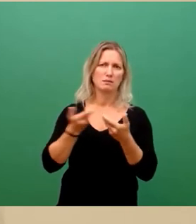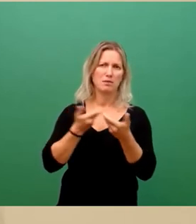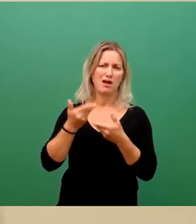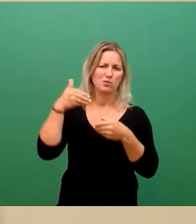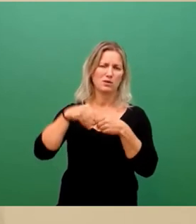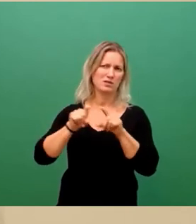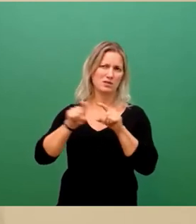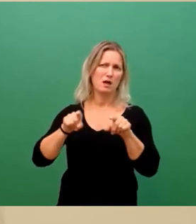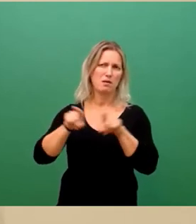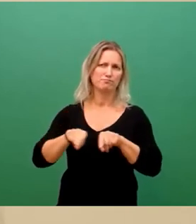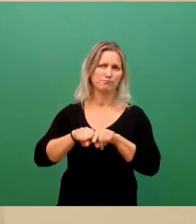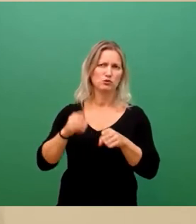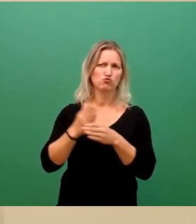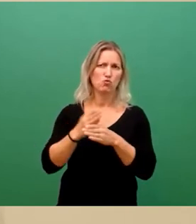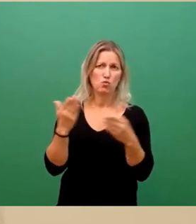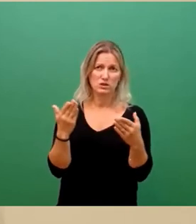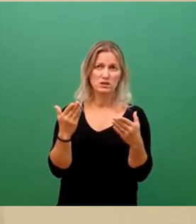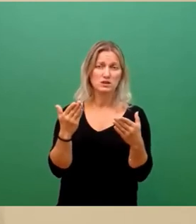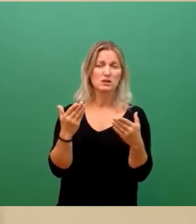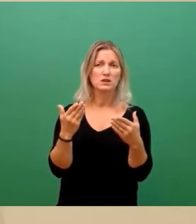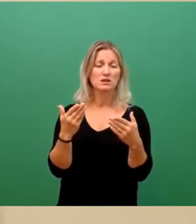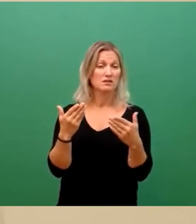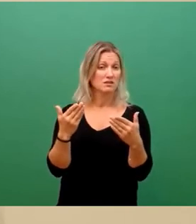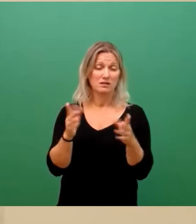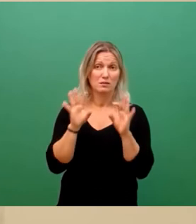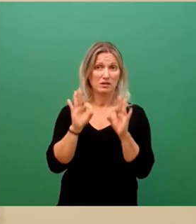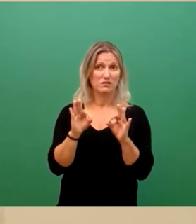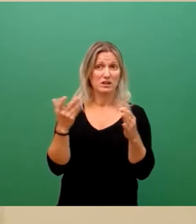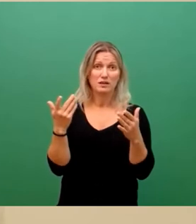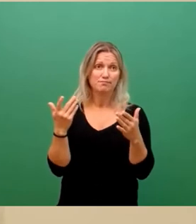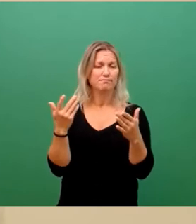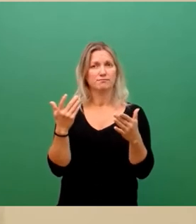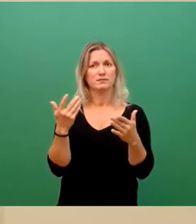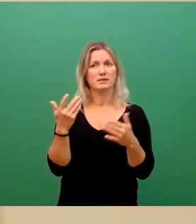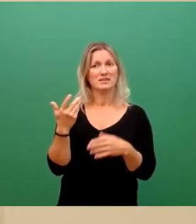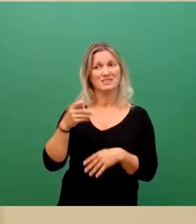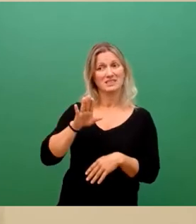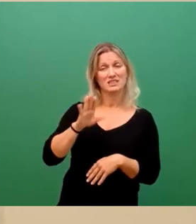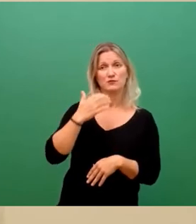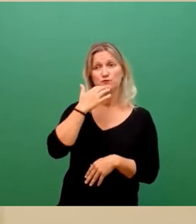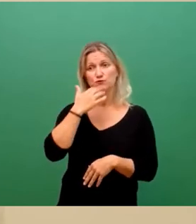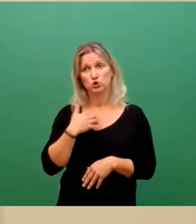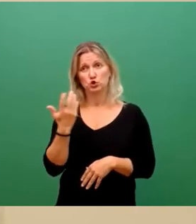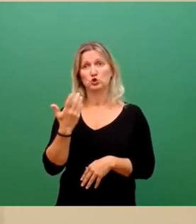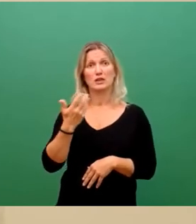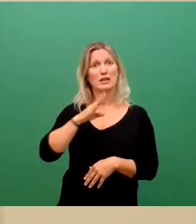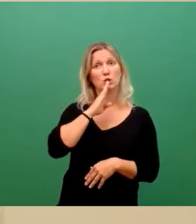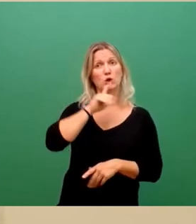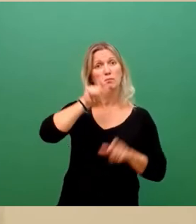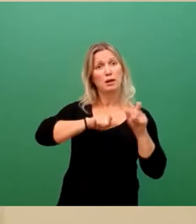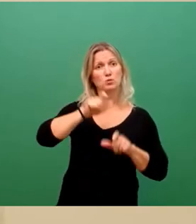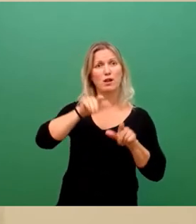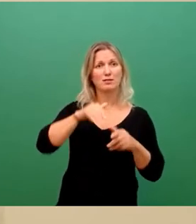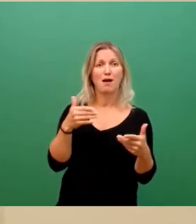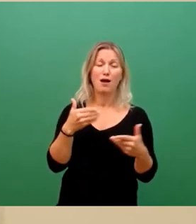dass man immer einen Wunsch zumindest, dass man ausreichend Personal haben muss. Und jetzt würde ich natürlich als